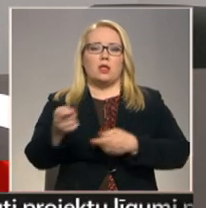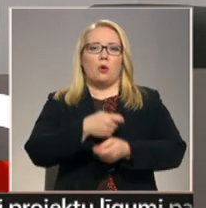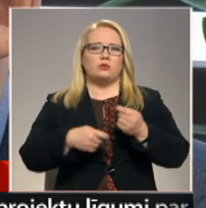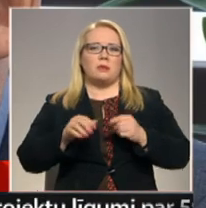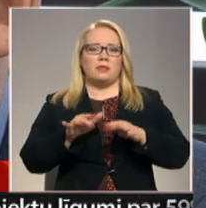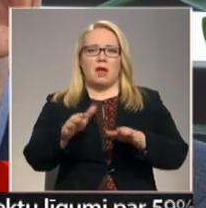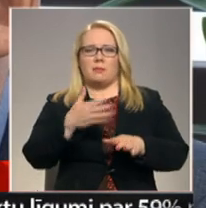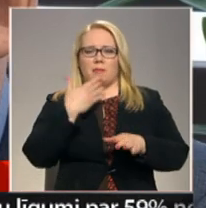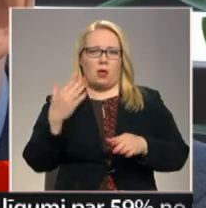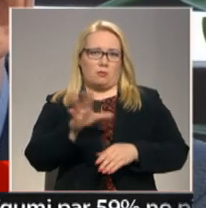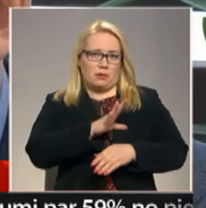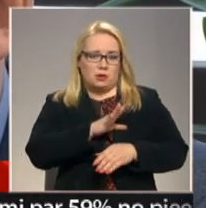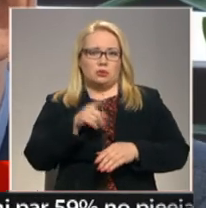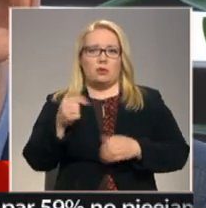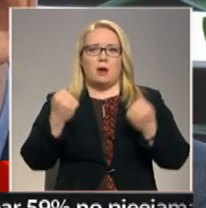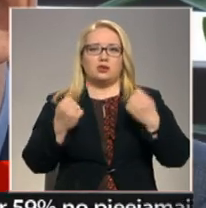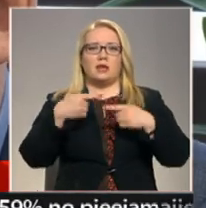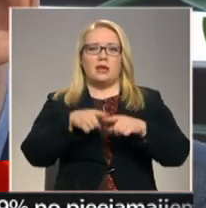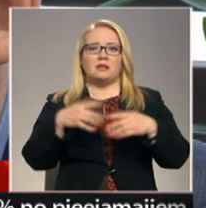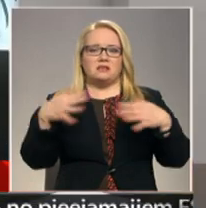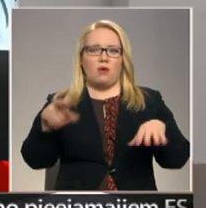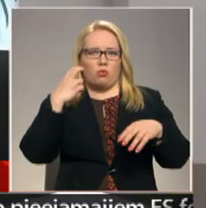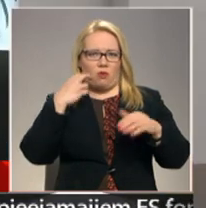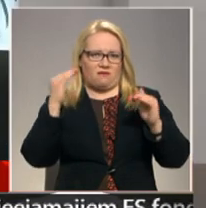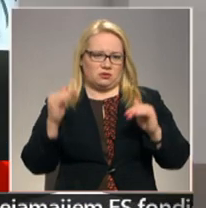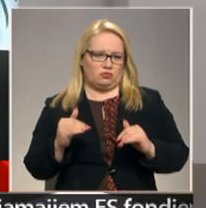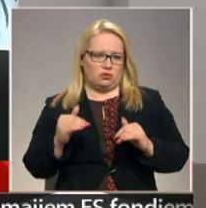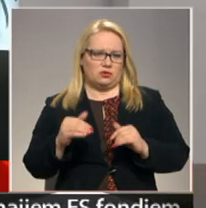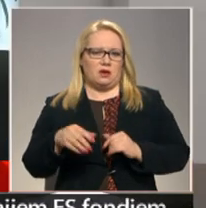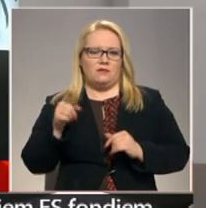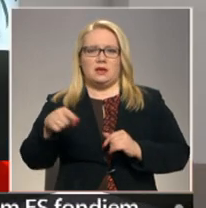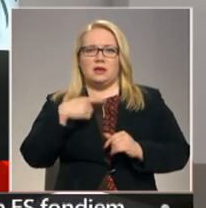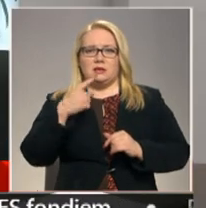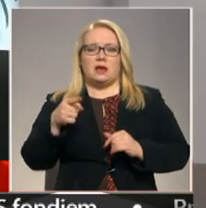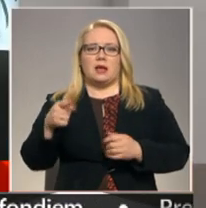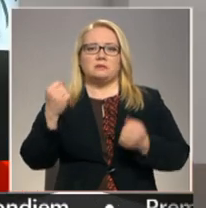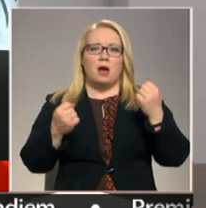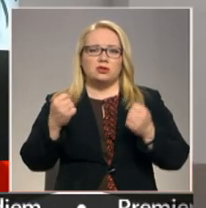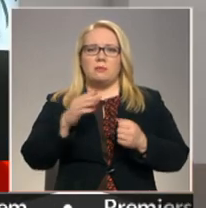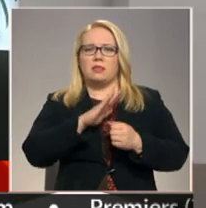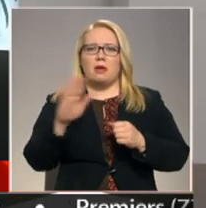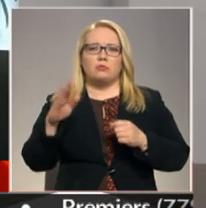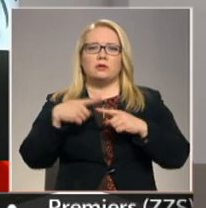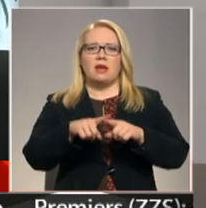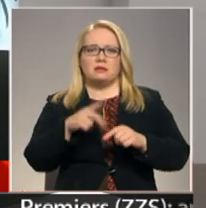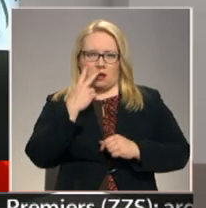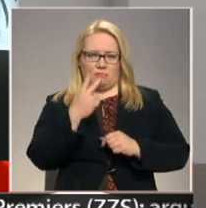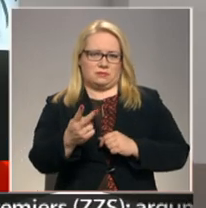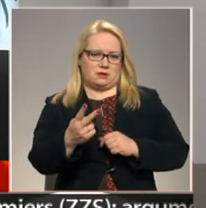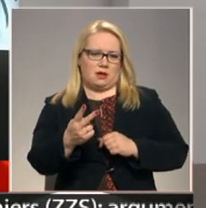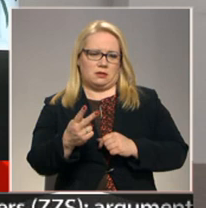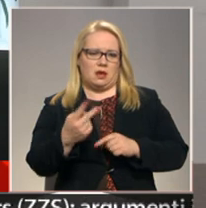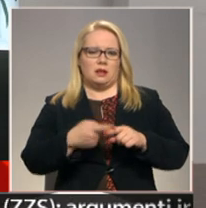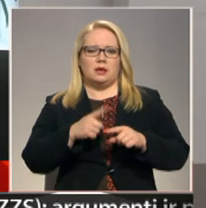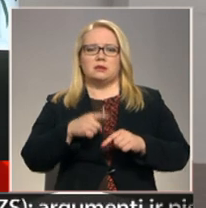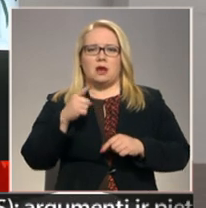nav veikta. Pie tam mašīnas ir tehniski novecojušas. Viņas neizies pa tehnisko apskati. Līdz